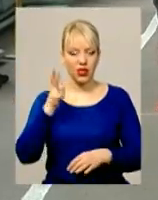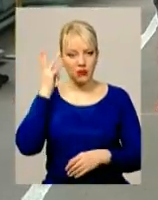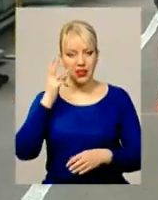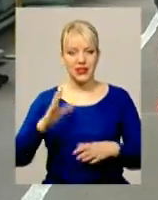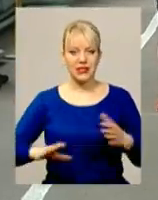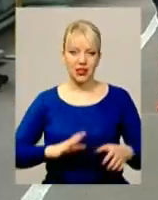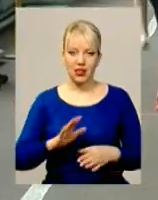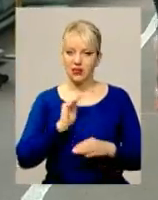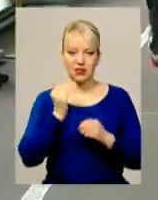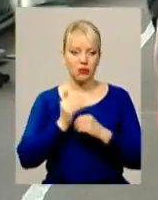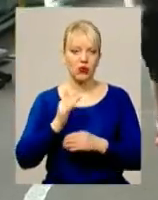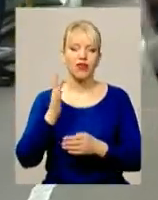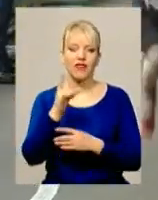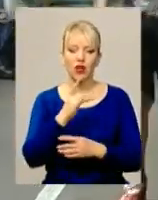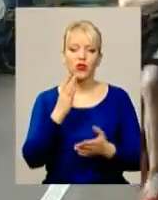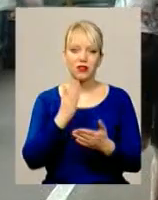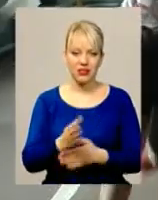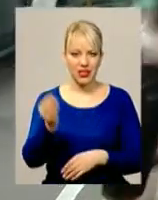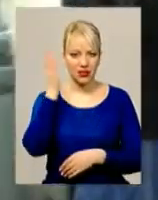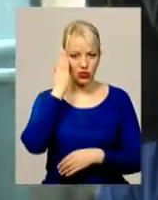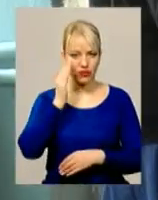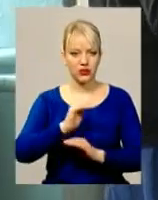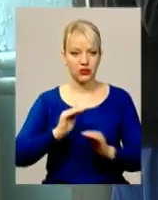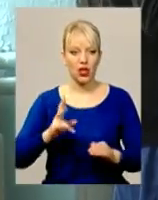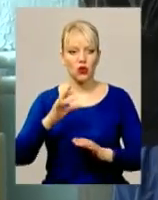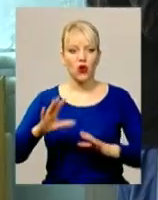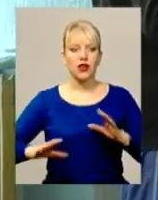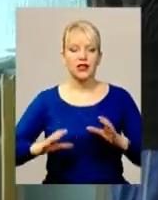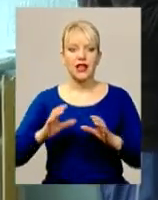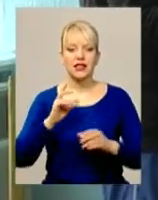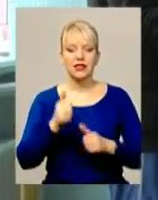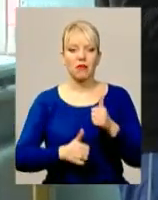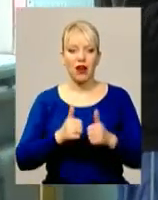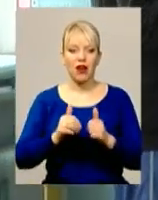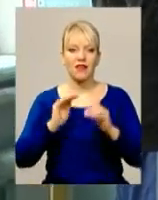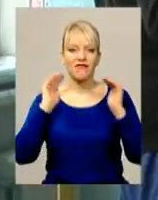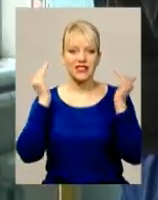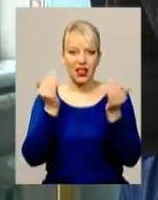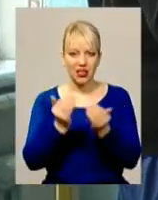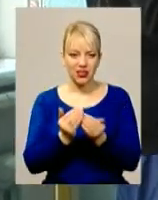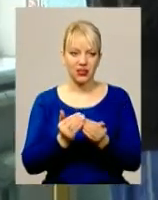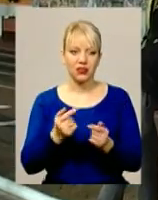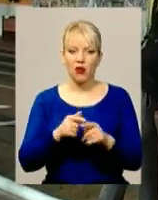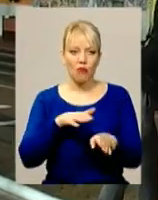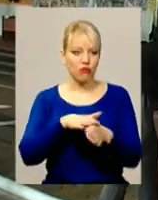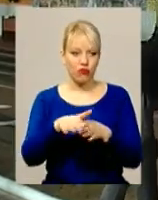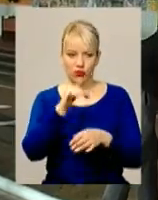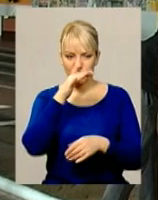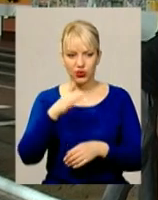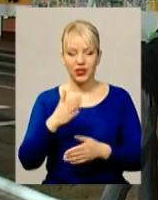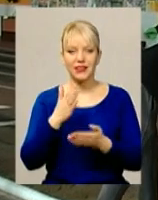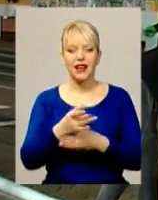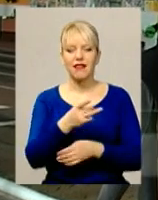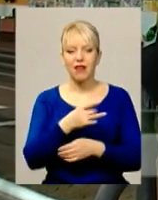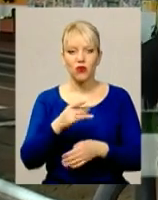не приховує, в районах є здібні діти, але, каже Анатолій Бурчак, на змаганнях у закритих приміщеннях вони не можуть себе реалізувати уповні. З районів є